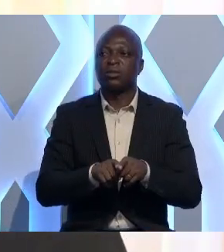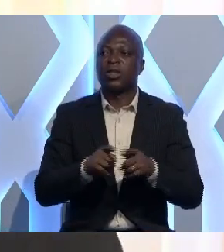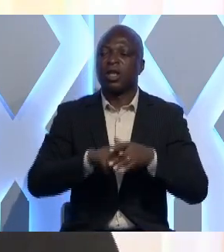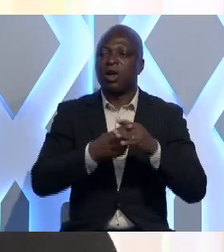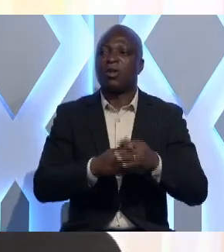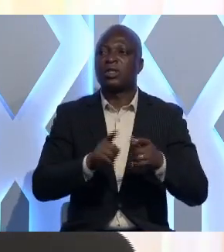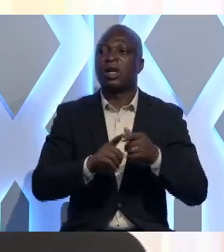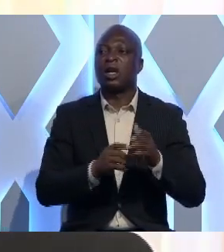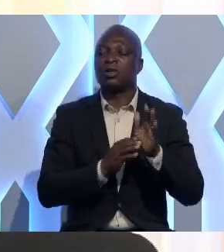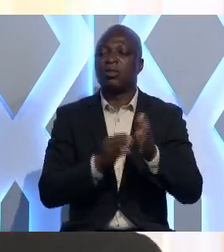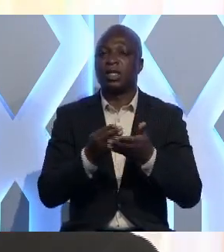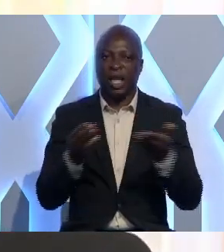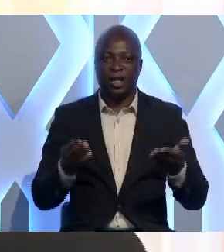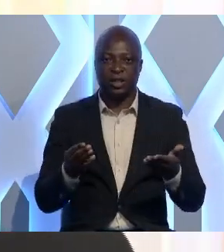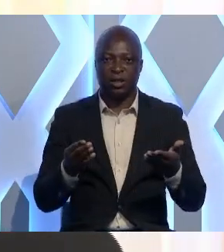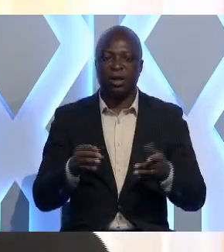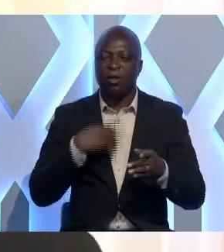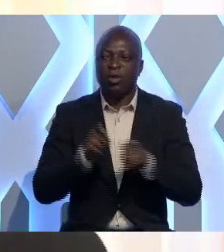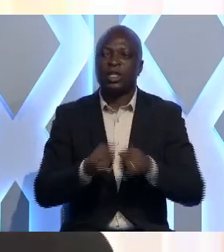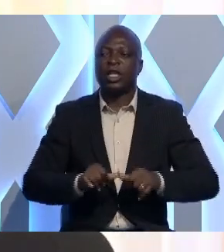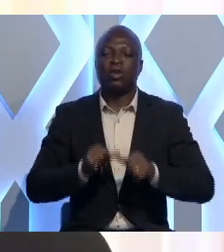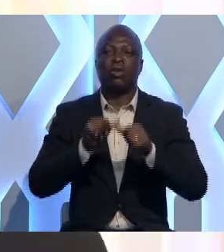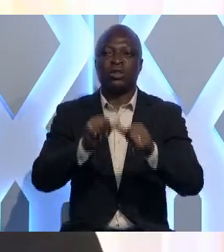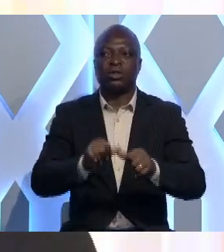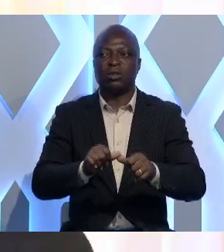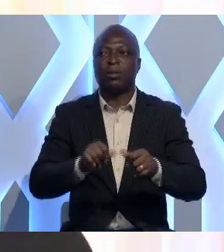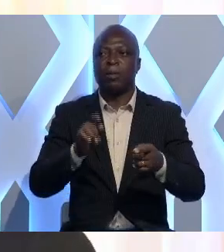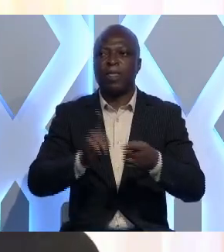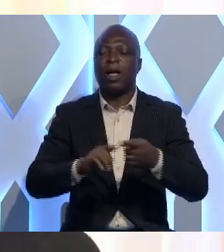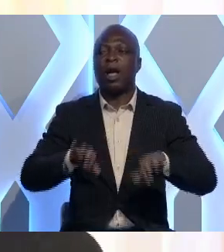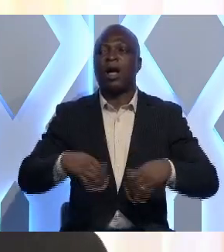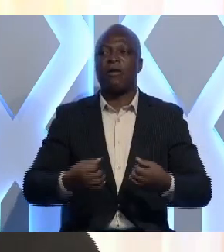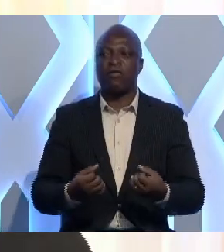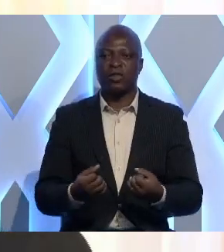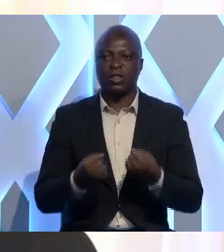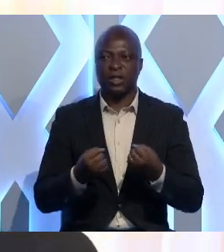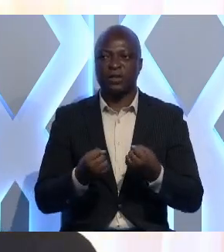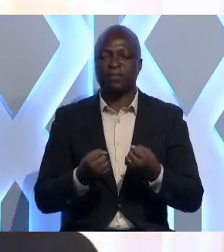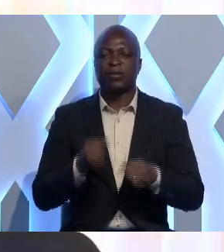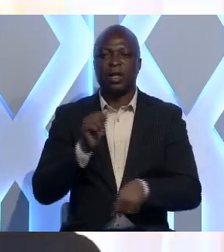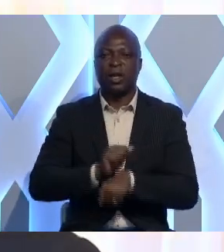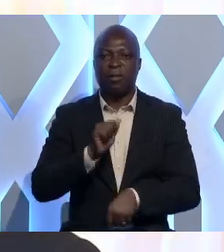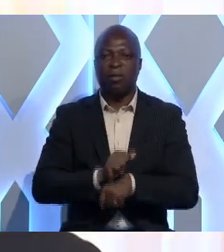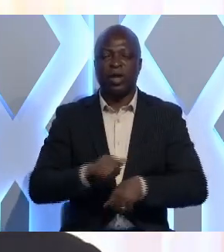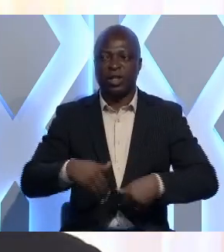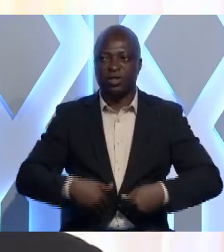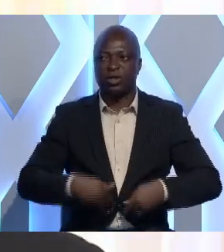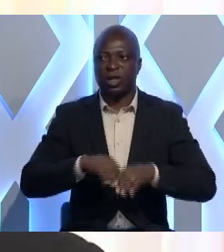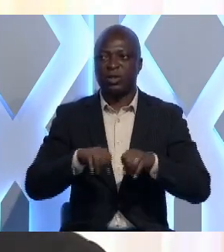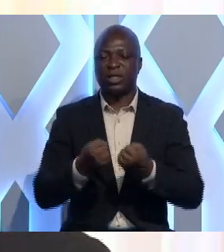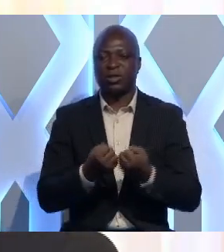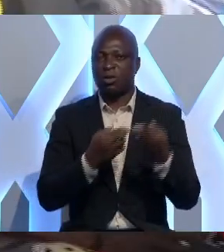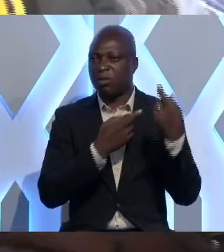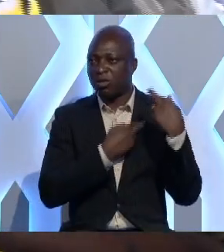commencé à se matérialiser mais qui continue à renforcer l'employabilité des jeunes dans les secteurs